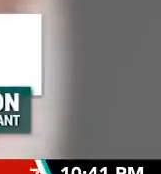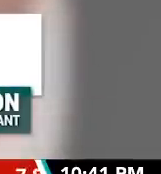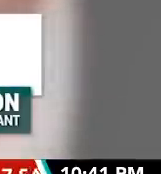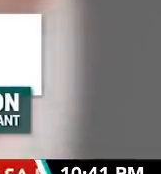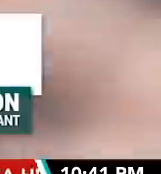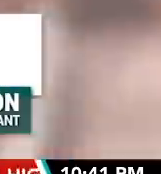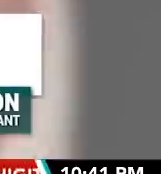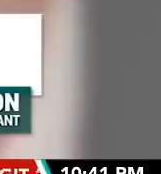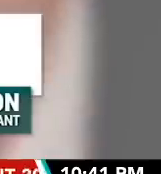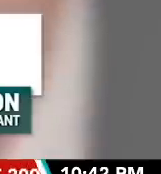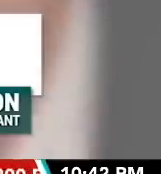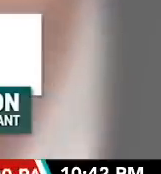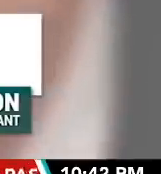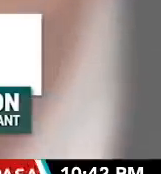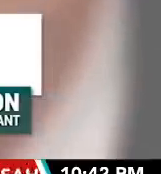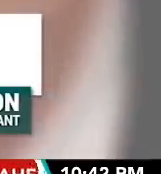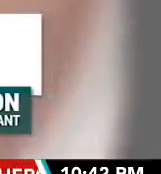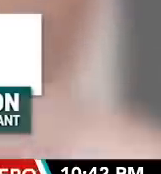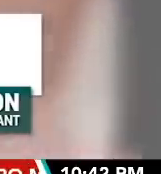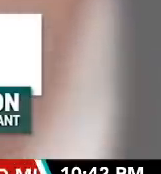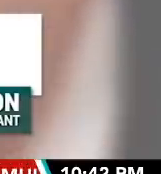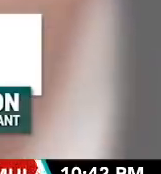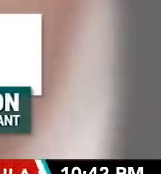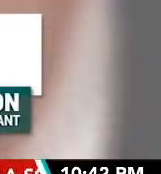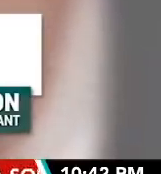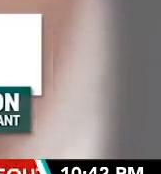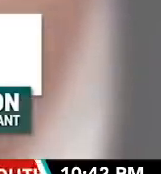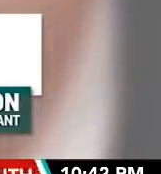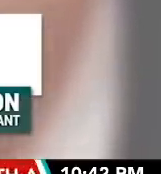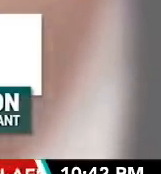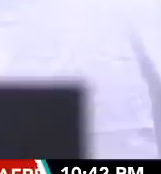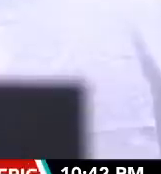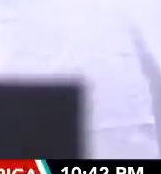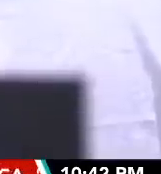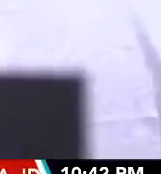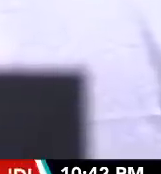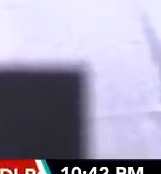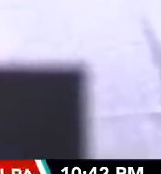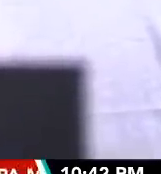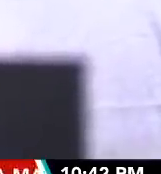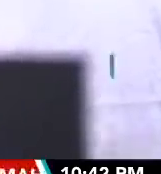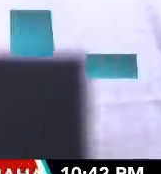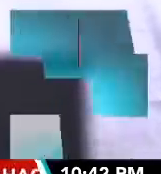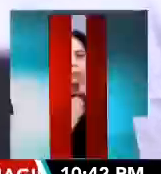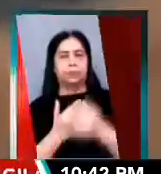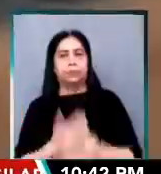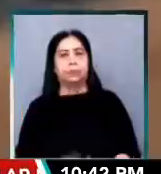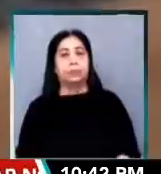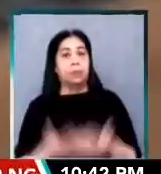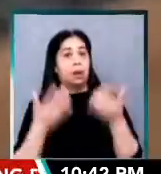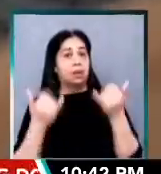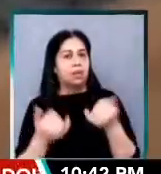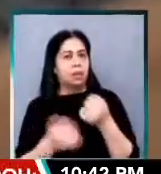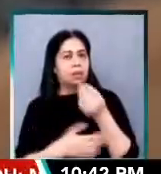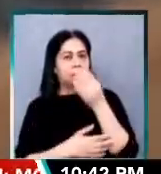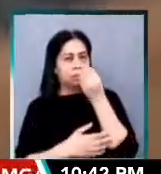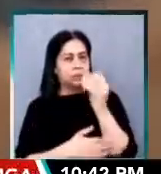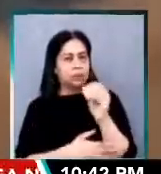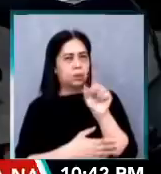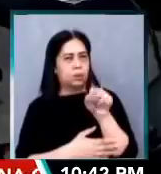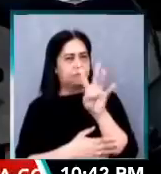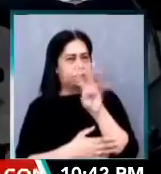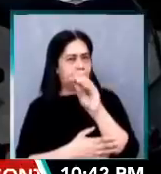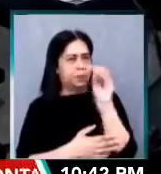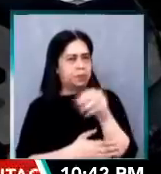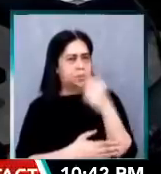unify, and automate all our government's offices. Sa ngayon, katiting na 0.4% lang daw ng national